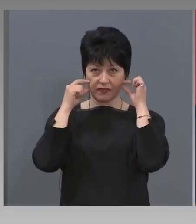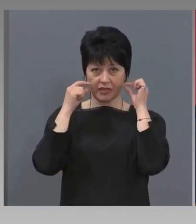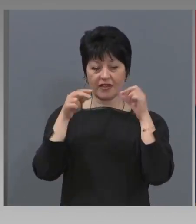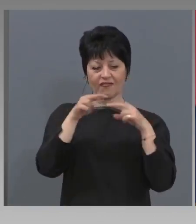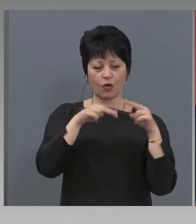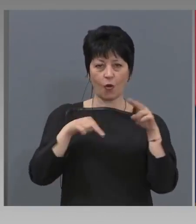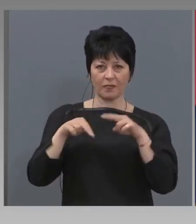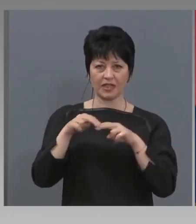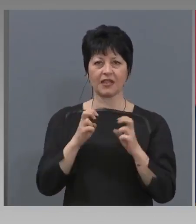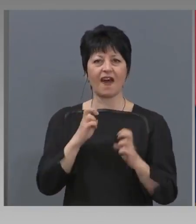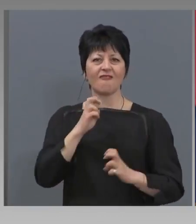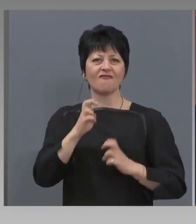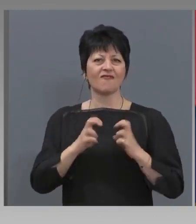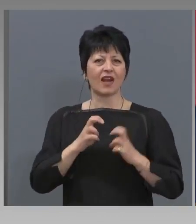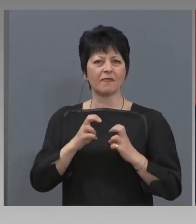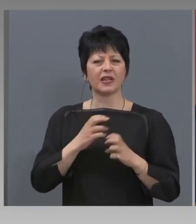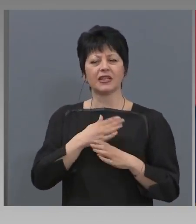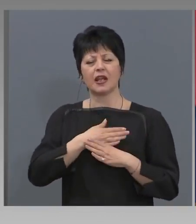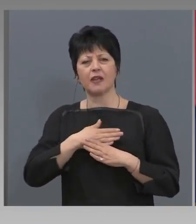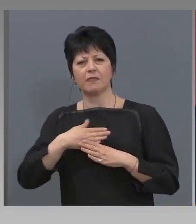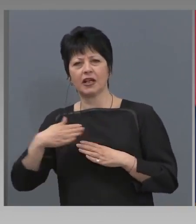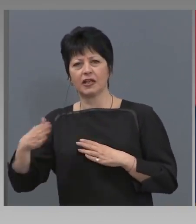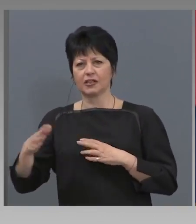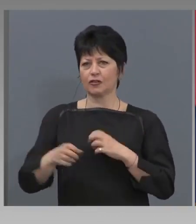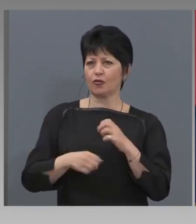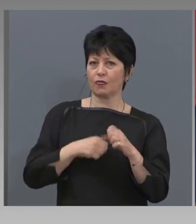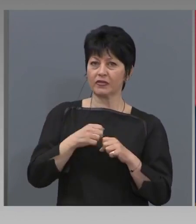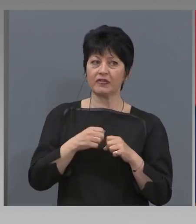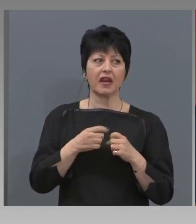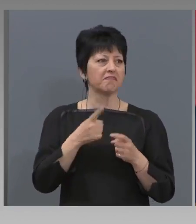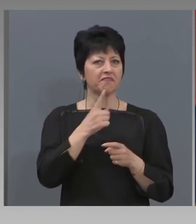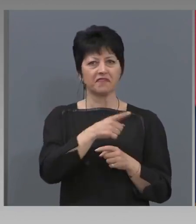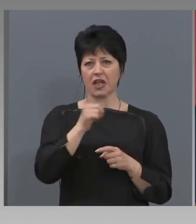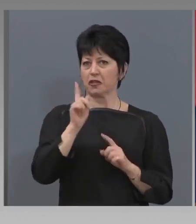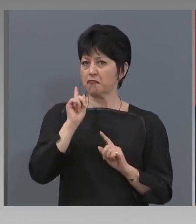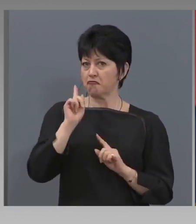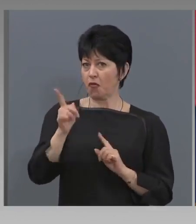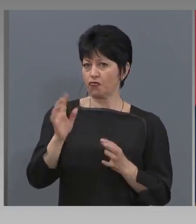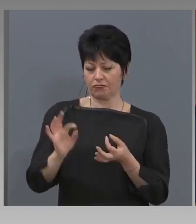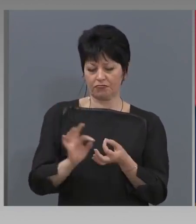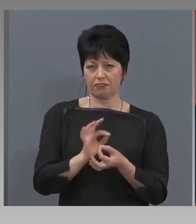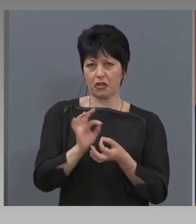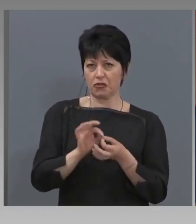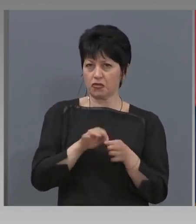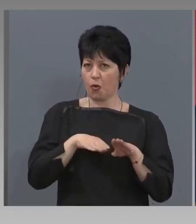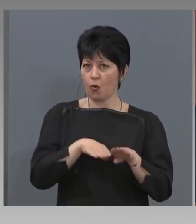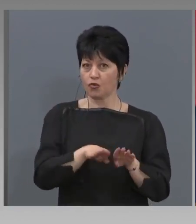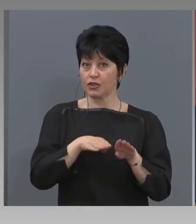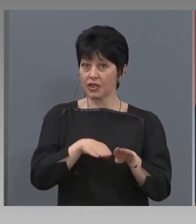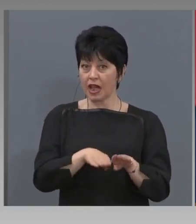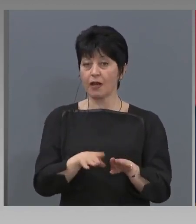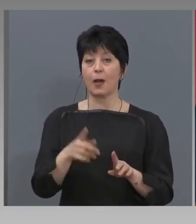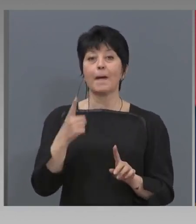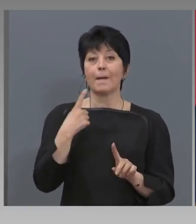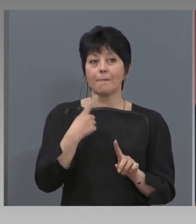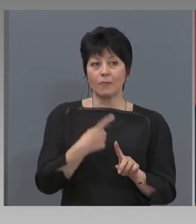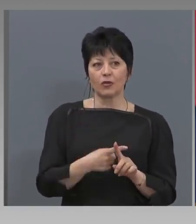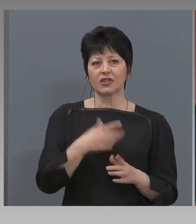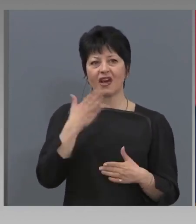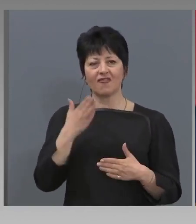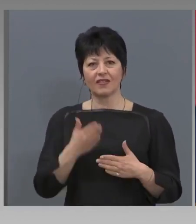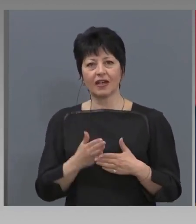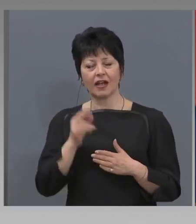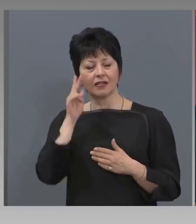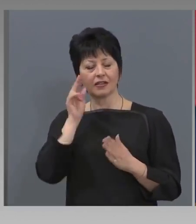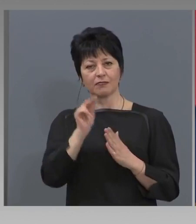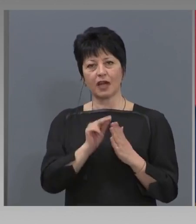произвеждат непрекъснато. Плюс всеки може и да си ушия, ако иска. Плюс в края на краищата може